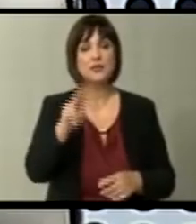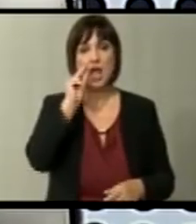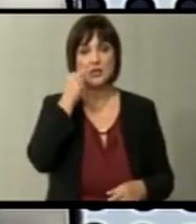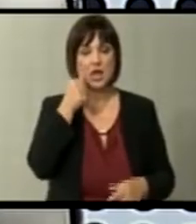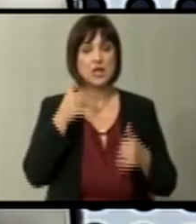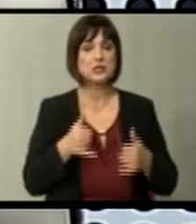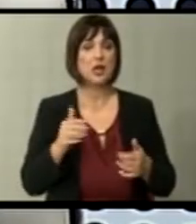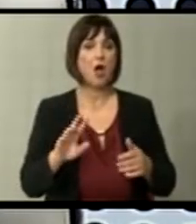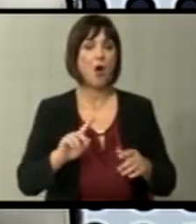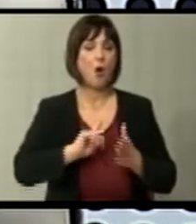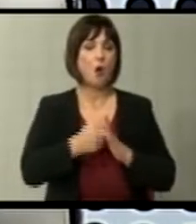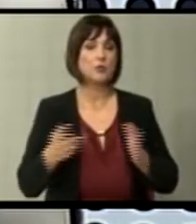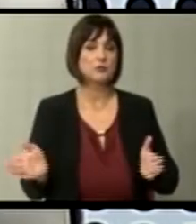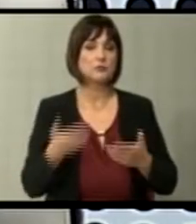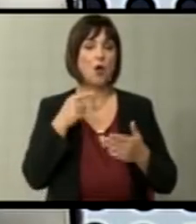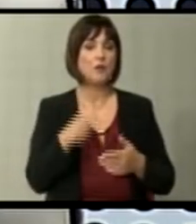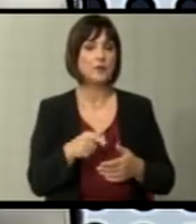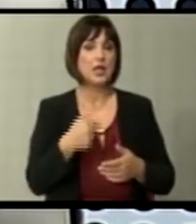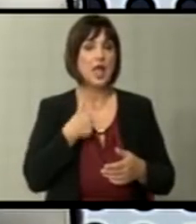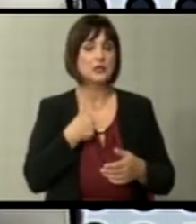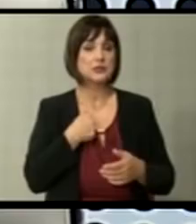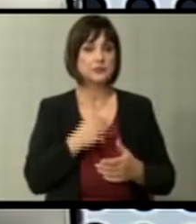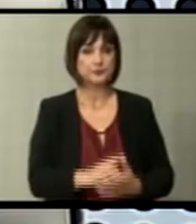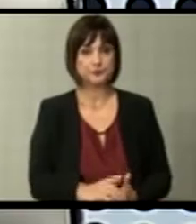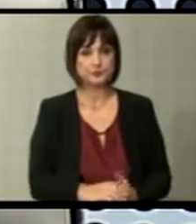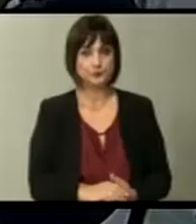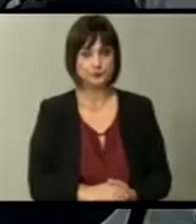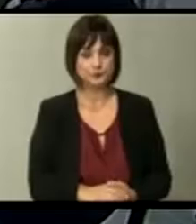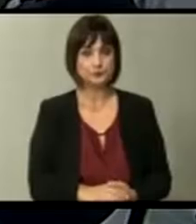народи и сега оде на што е прлање на Шкорчево и